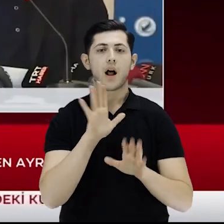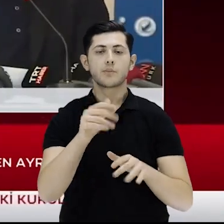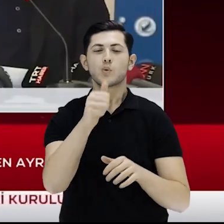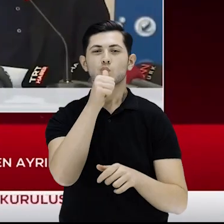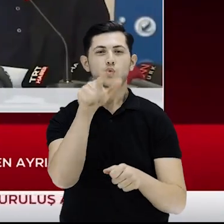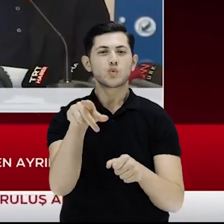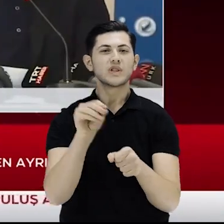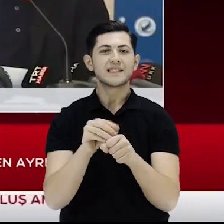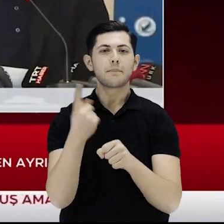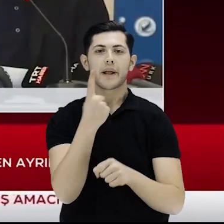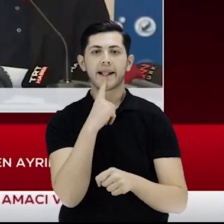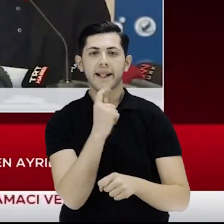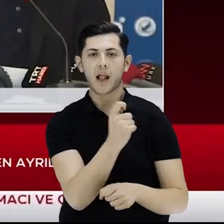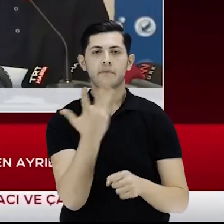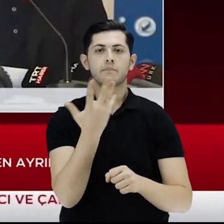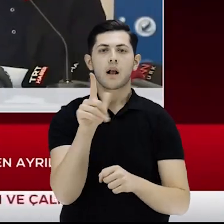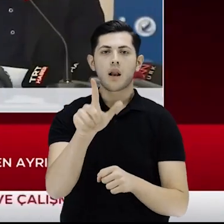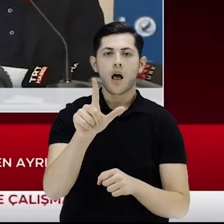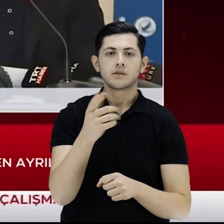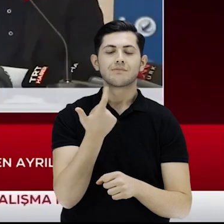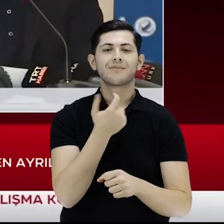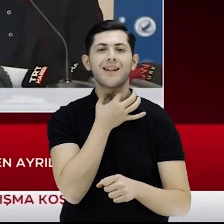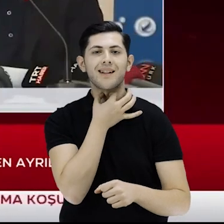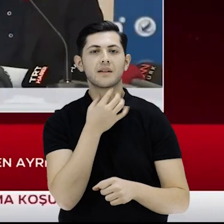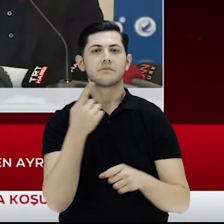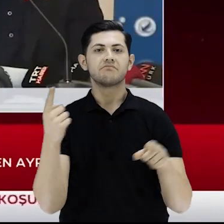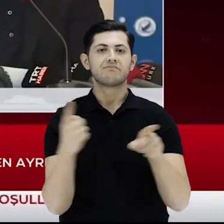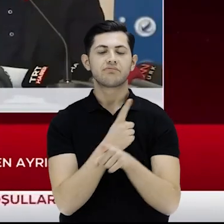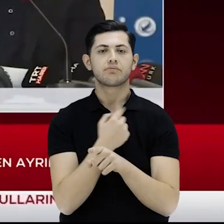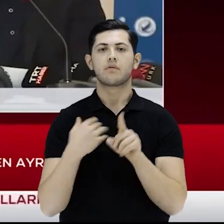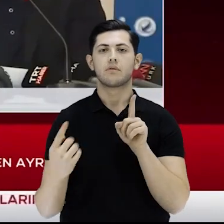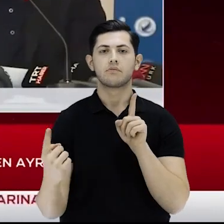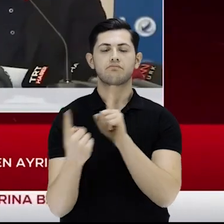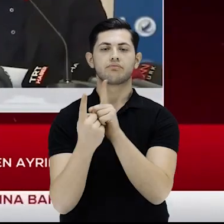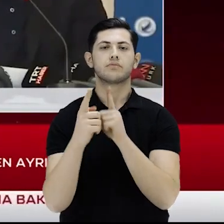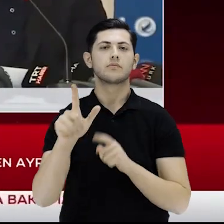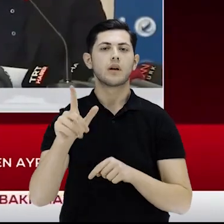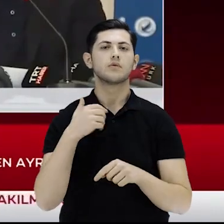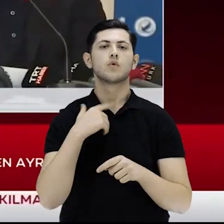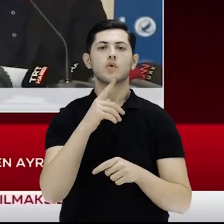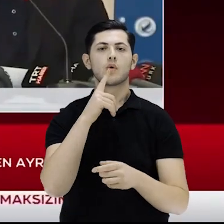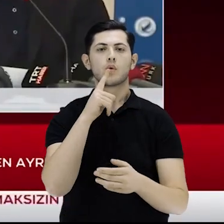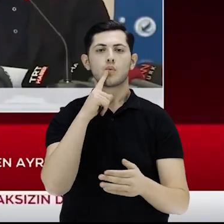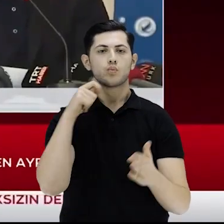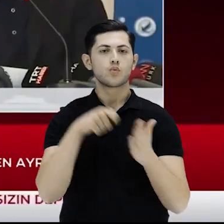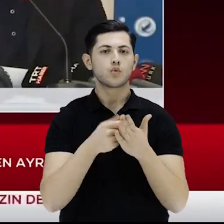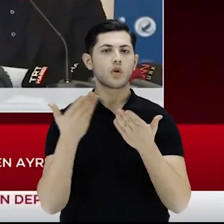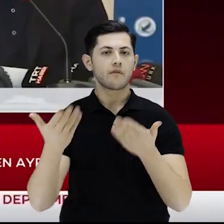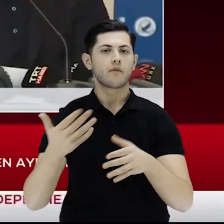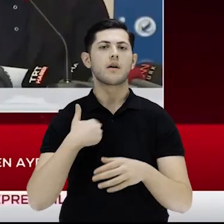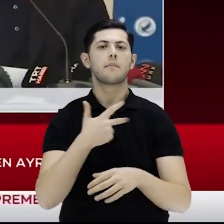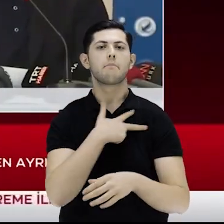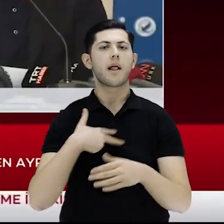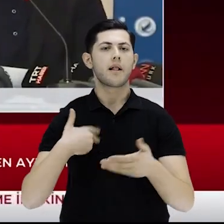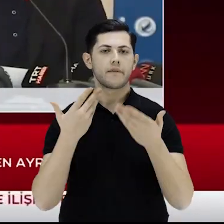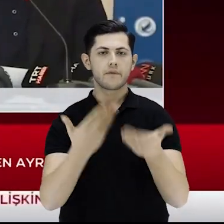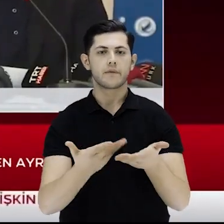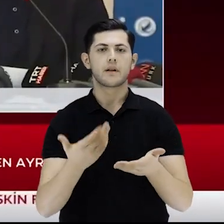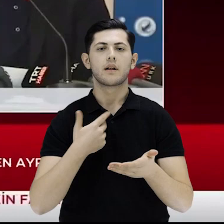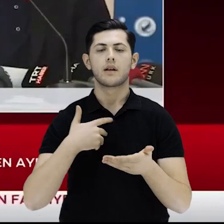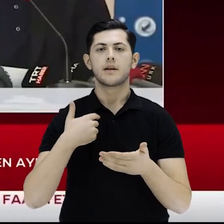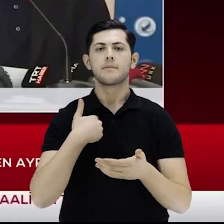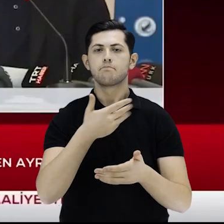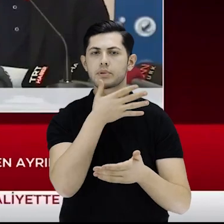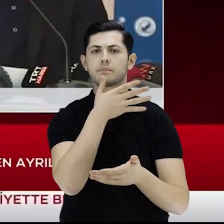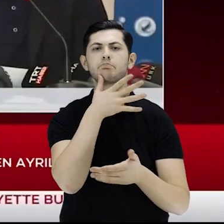suyla ilgili böyle bir talebi biz öyle veya böyle bir yerde rastlamamız lazım. Muhtarlarımız arandı, kaybakanlarımız arandı, belediyelimiz